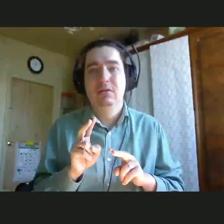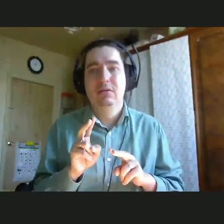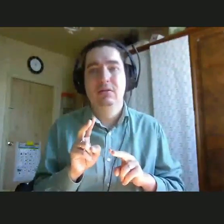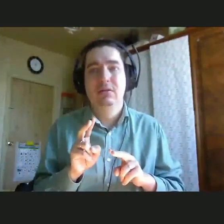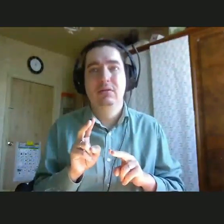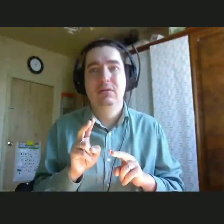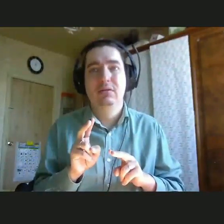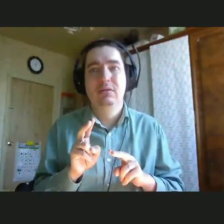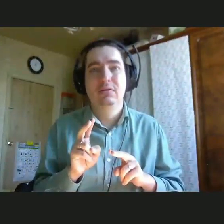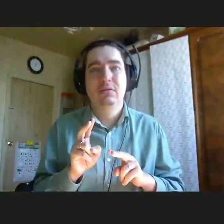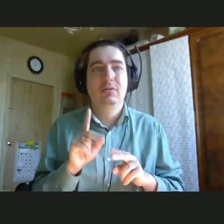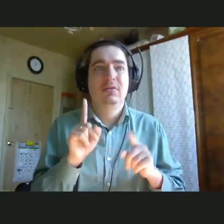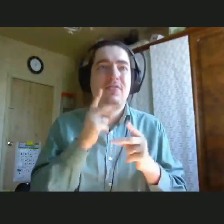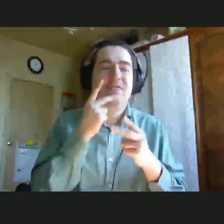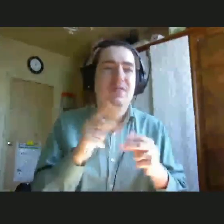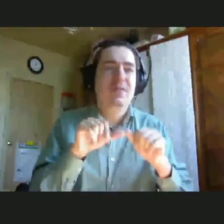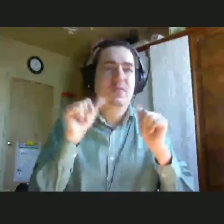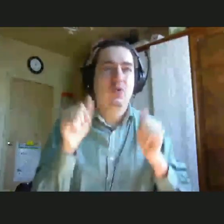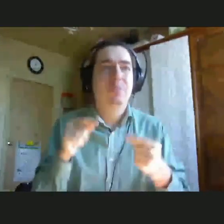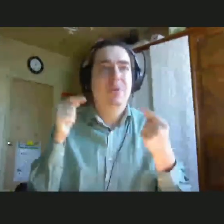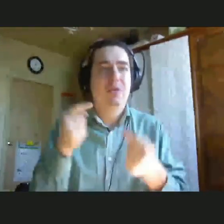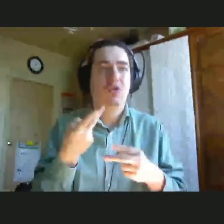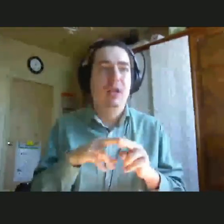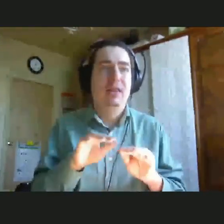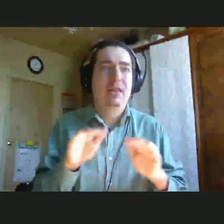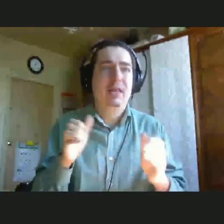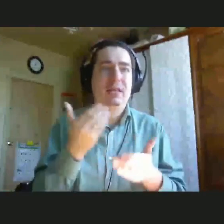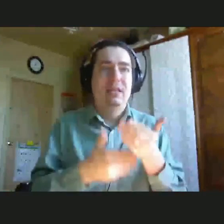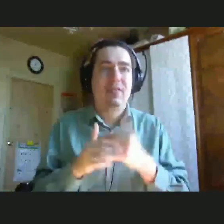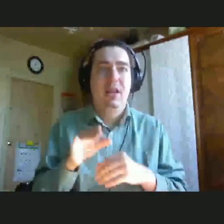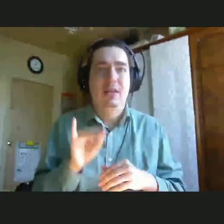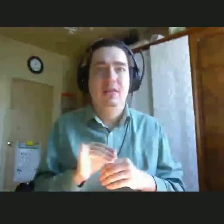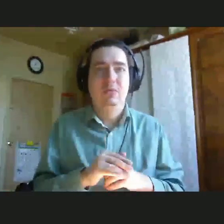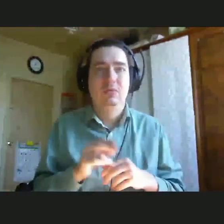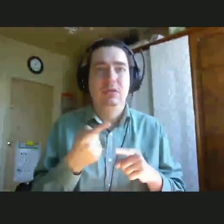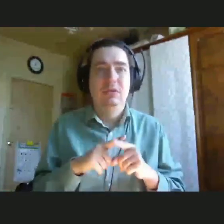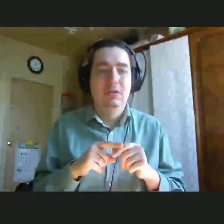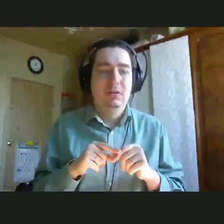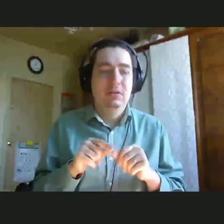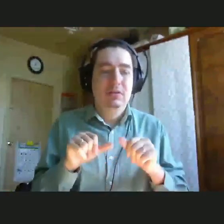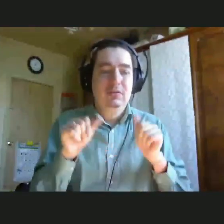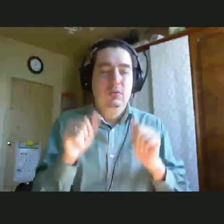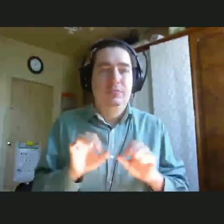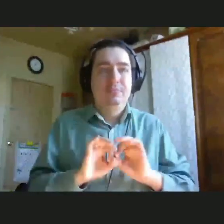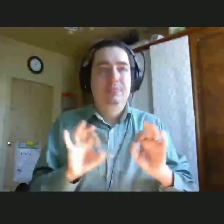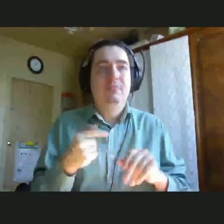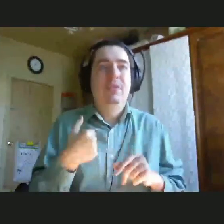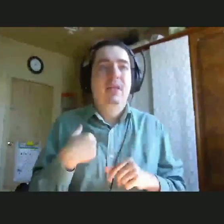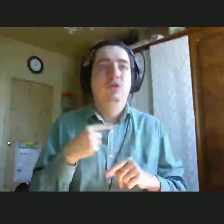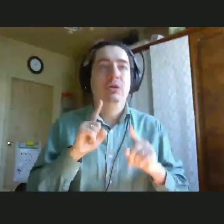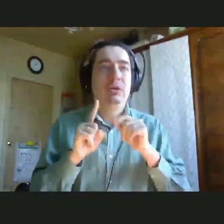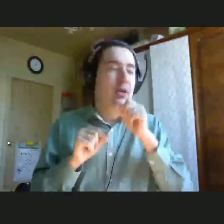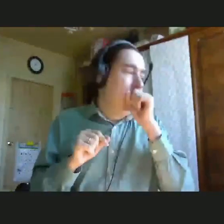спорта, подходящие для детей с инвалидностью. То мы до сих пор рассказываем на наших семинарах, что